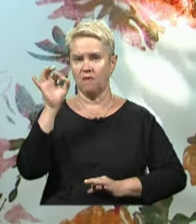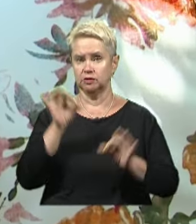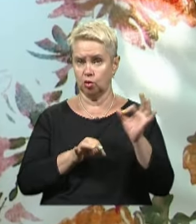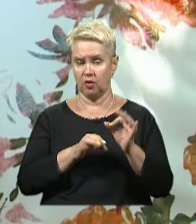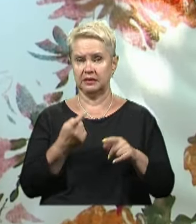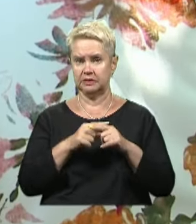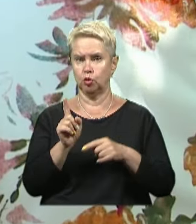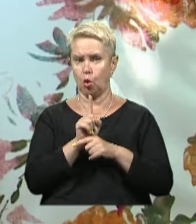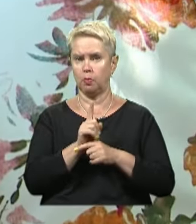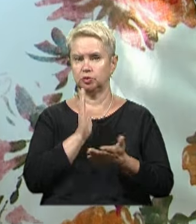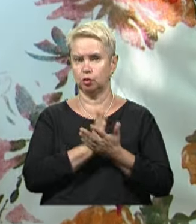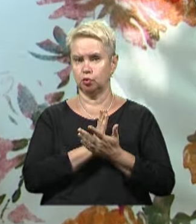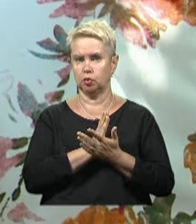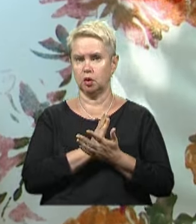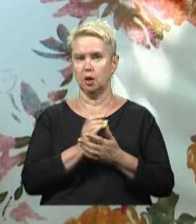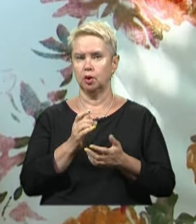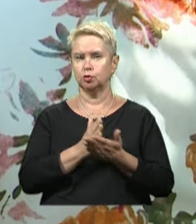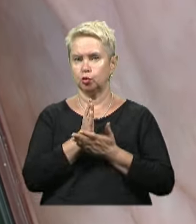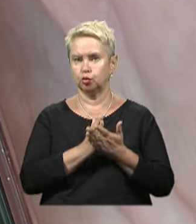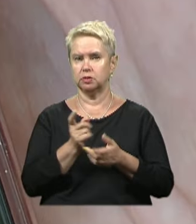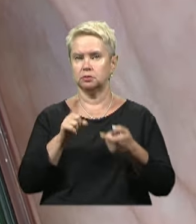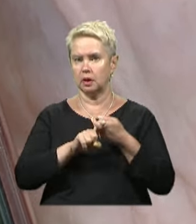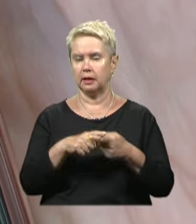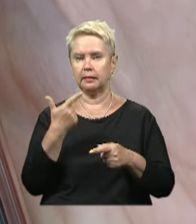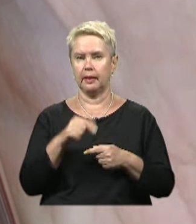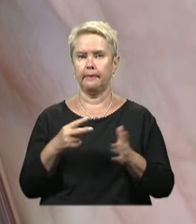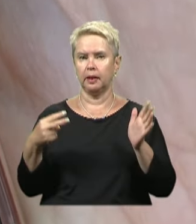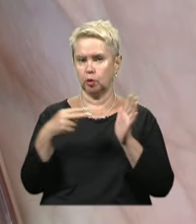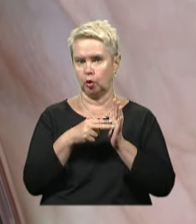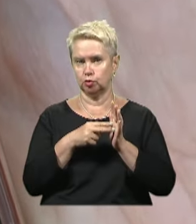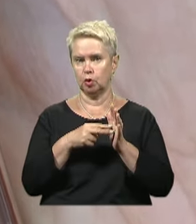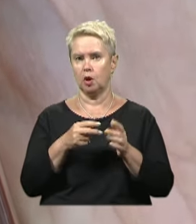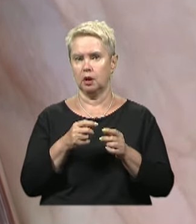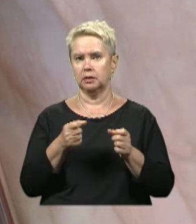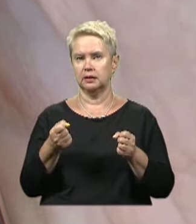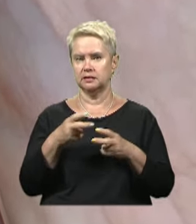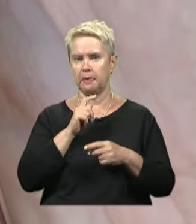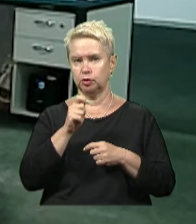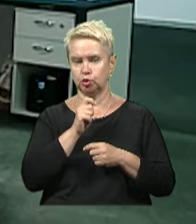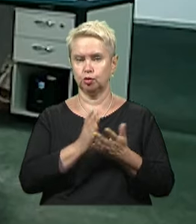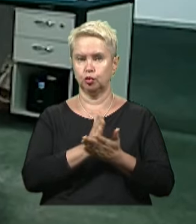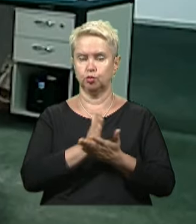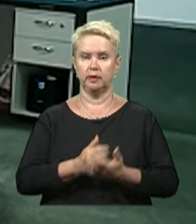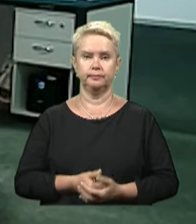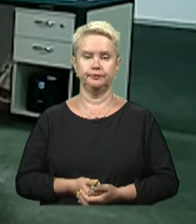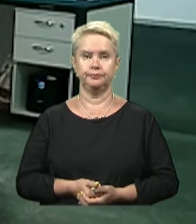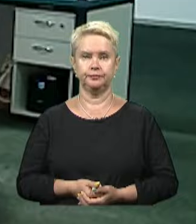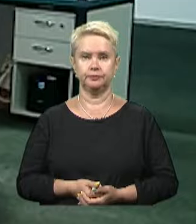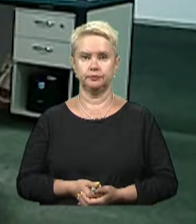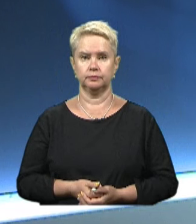Ці норми стосуються також вузлів служб, до яких підключені оперативно-диспетчерські служби.